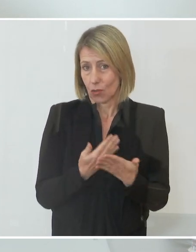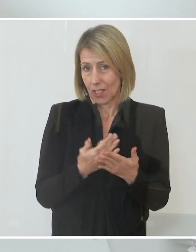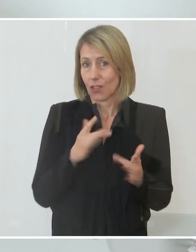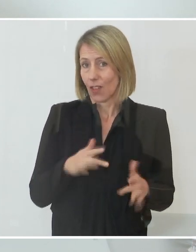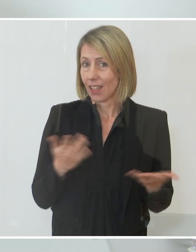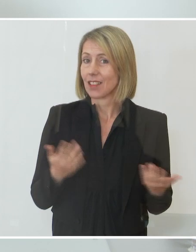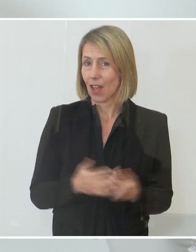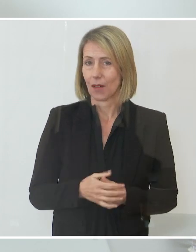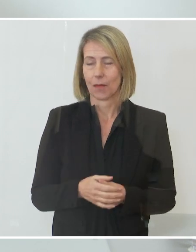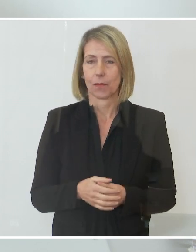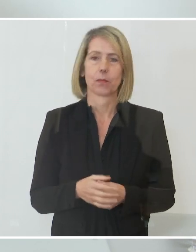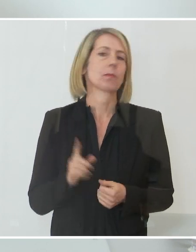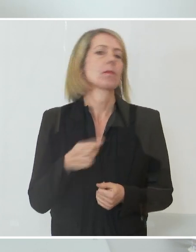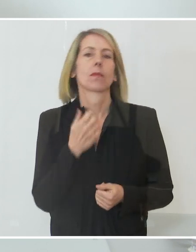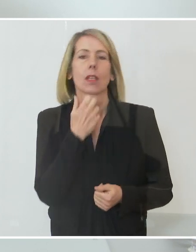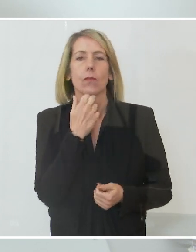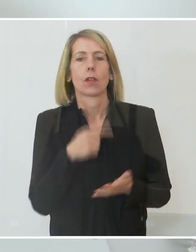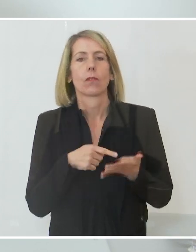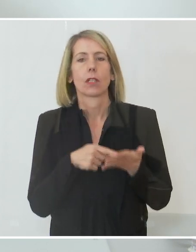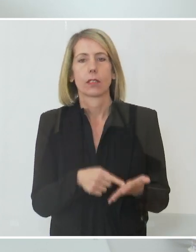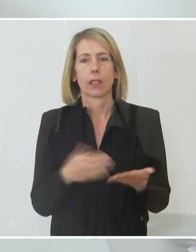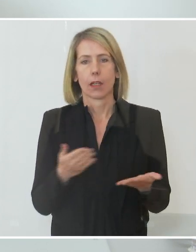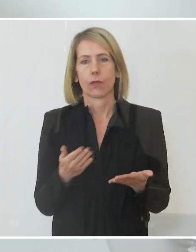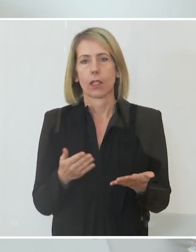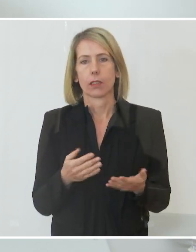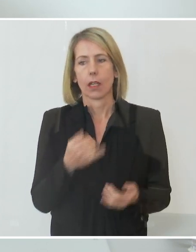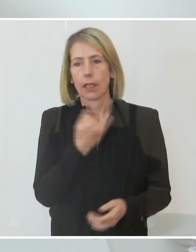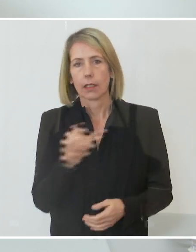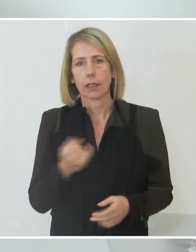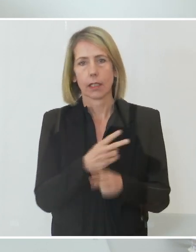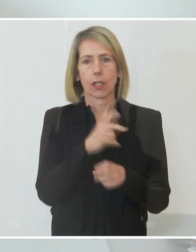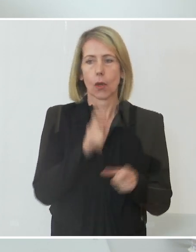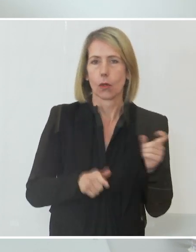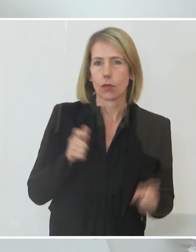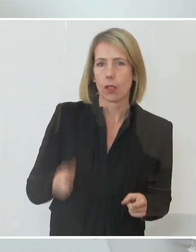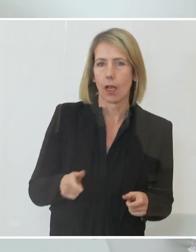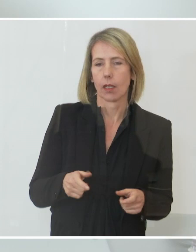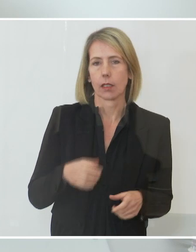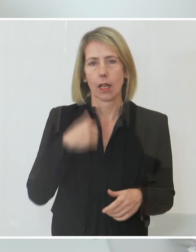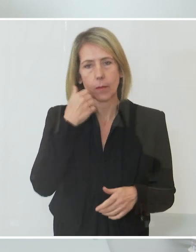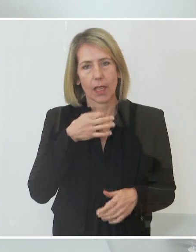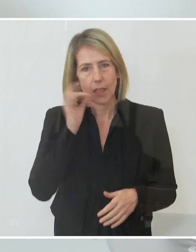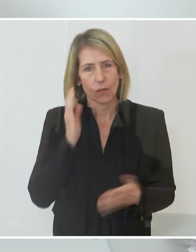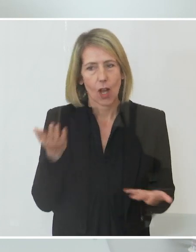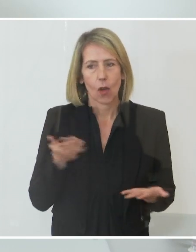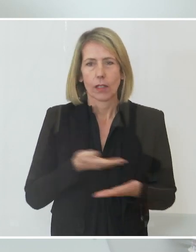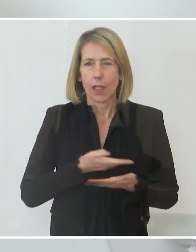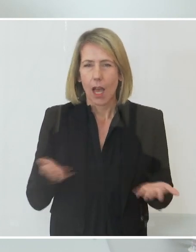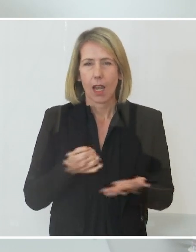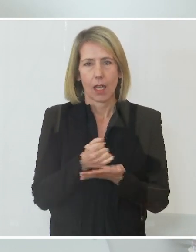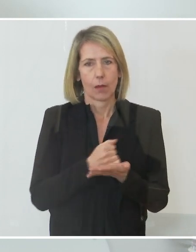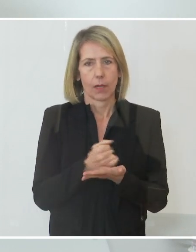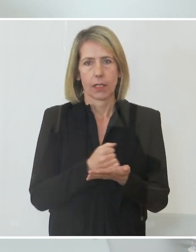Wir wollen damit sicherstellen, dass jeder Österreicherin eine ausreichende medizinische Versorg